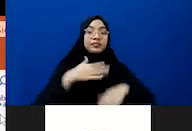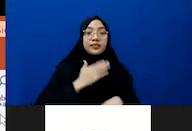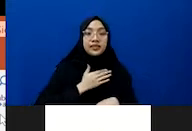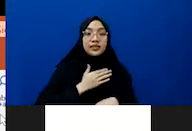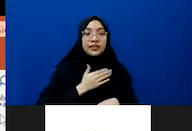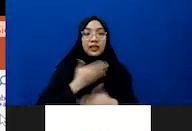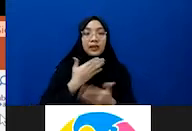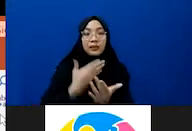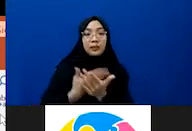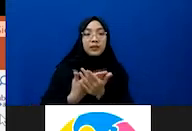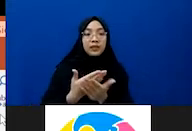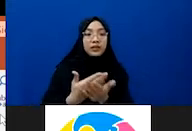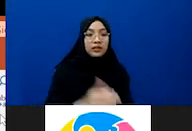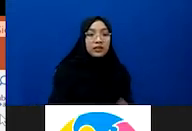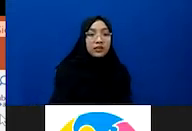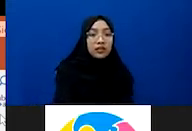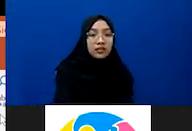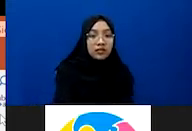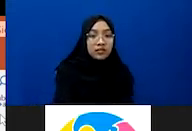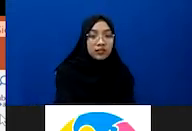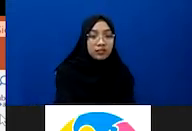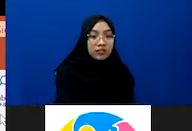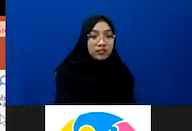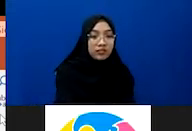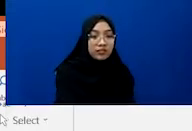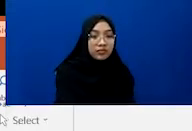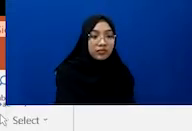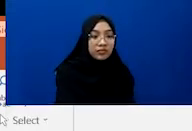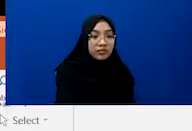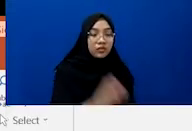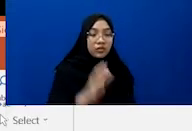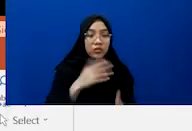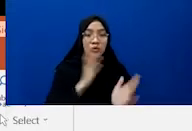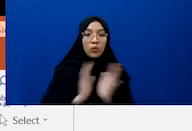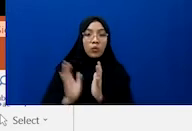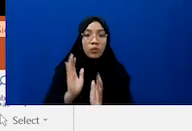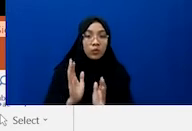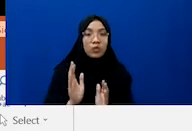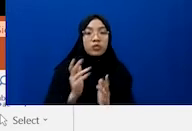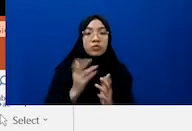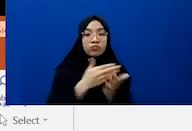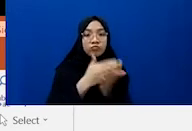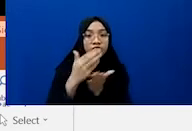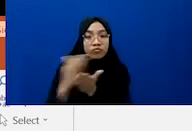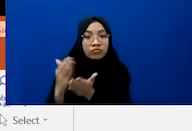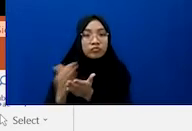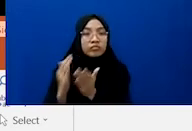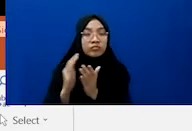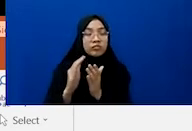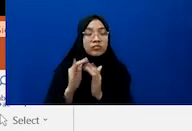diminta sama Masro Bandi ya untuk ngobrol. Saya lebih senang sharing aja sebenarnya ya.